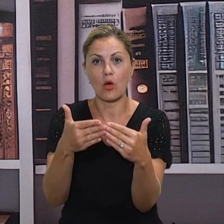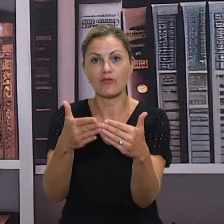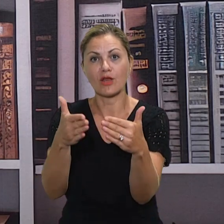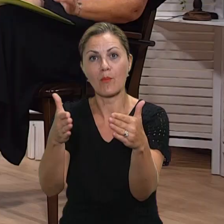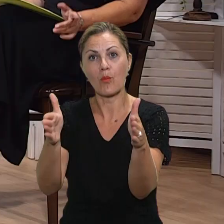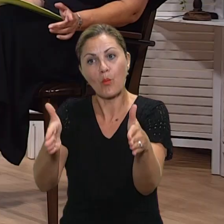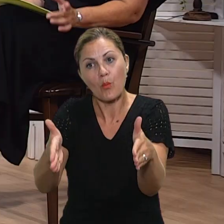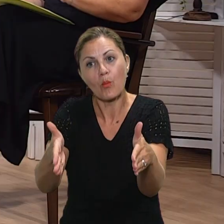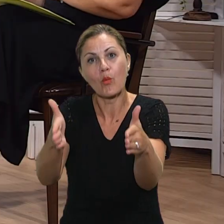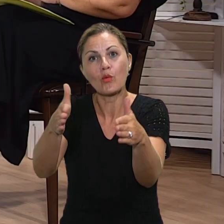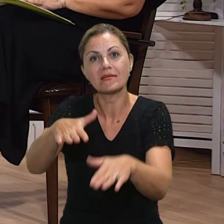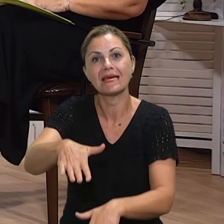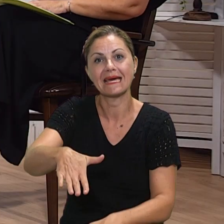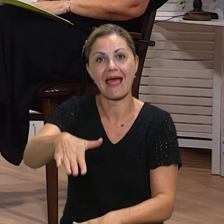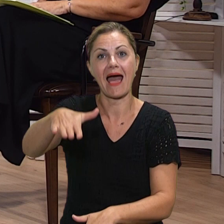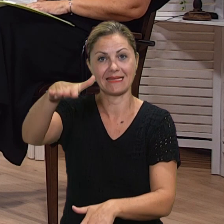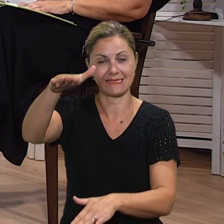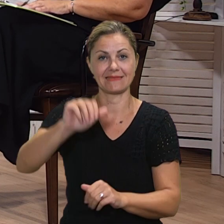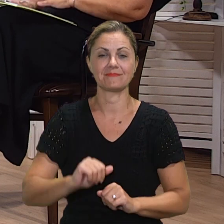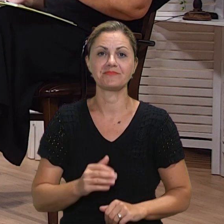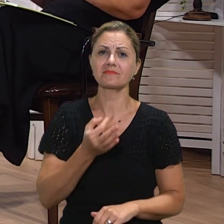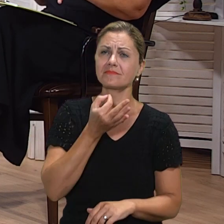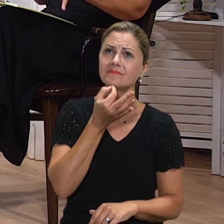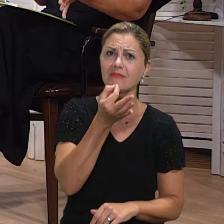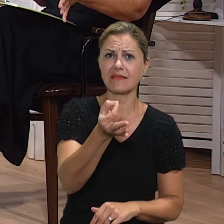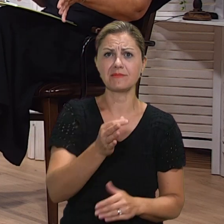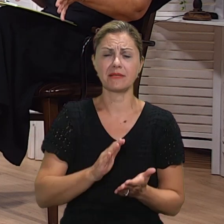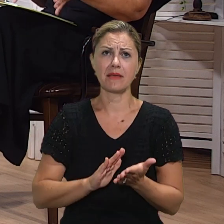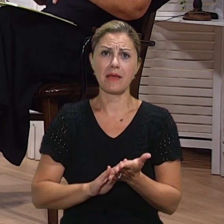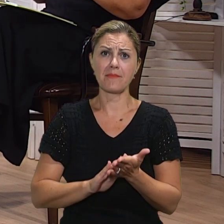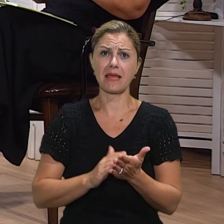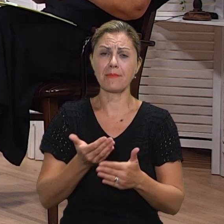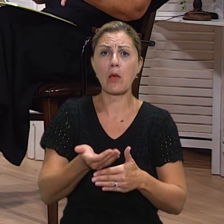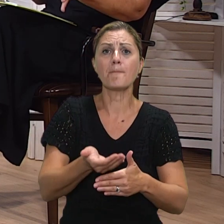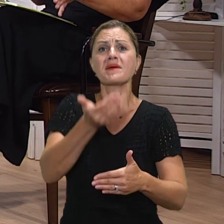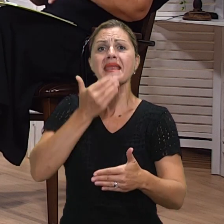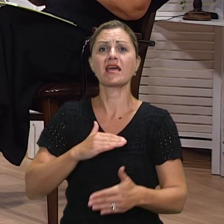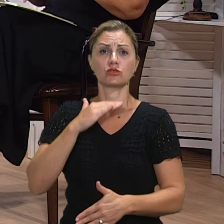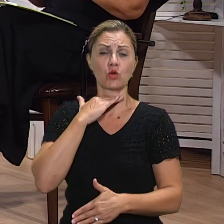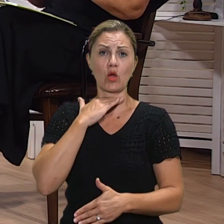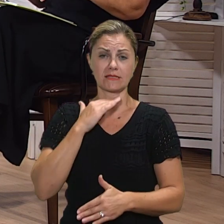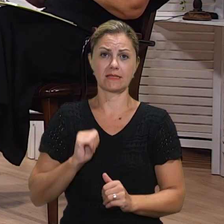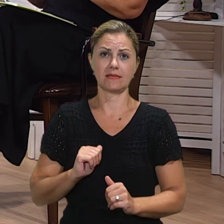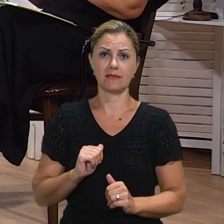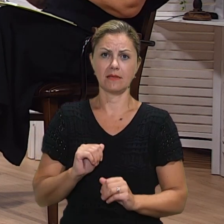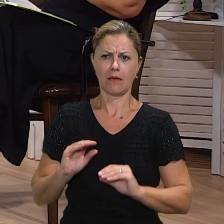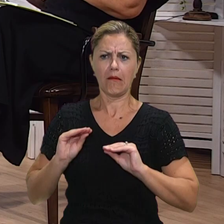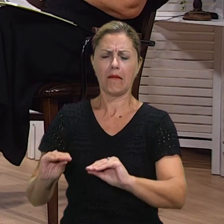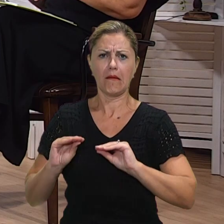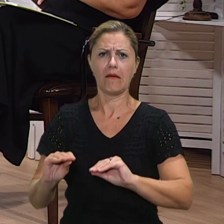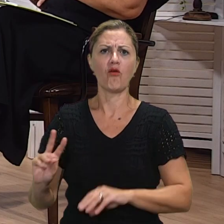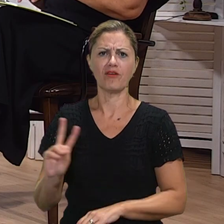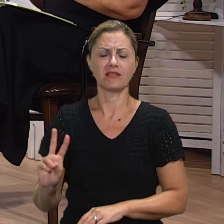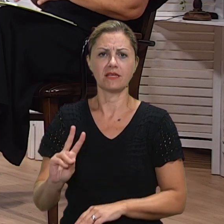odraslih. Je li sad teže imati prvašića? Mene zanimljena, prije nije bilo tih preškolaca, nije bilo onako nekoga driblanja u